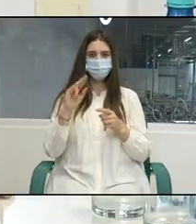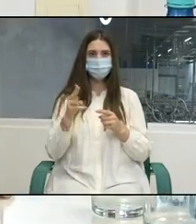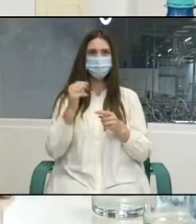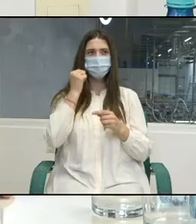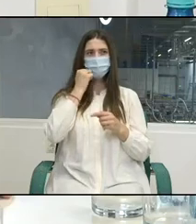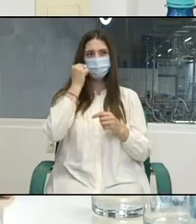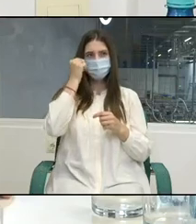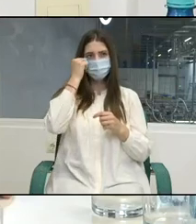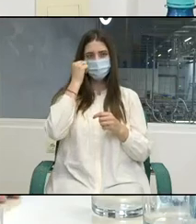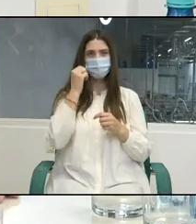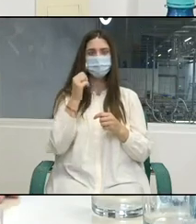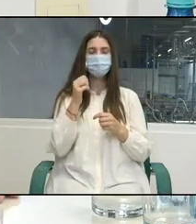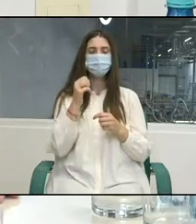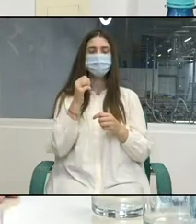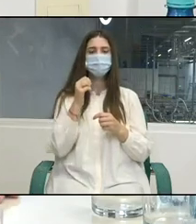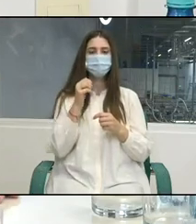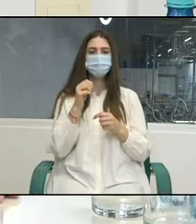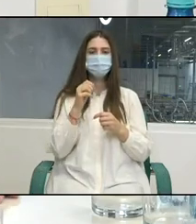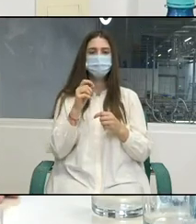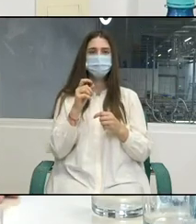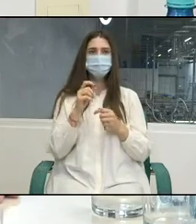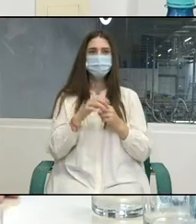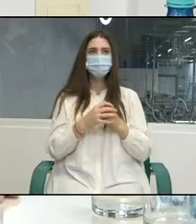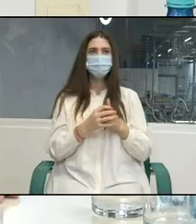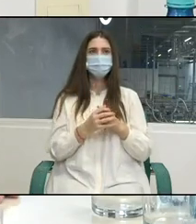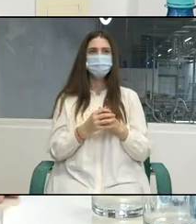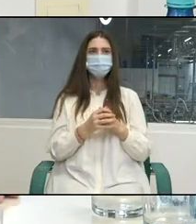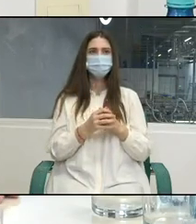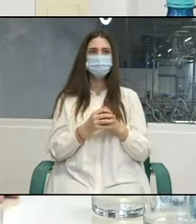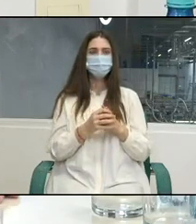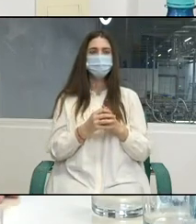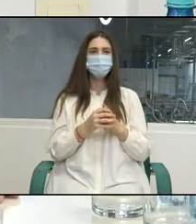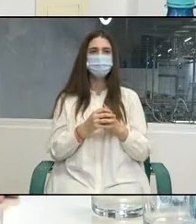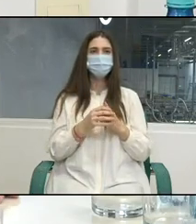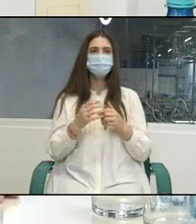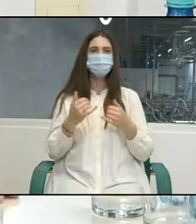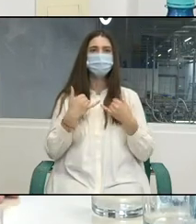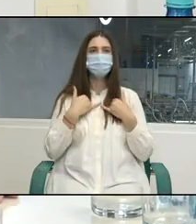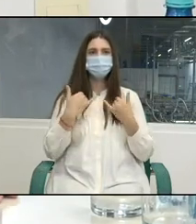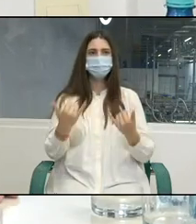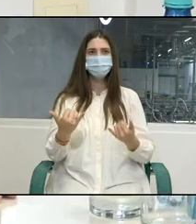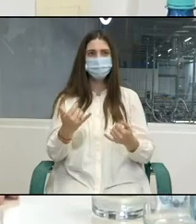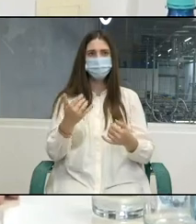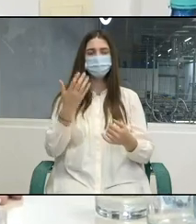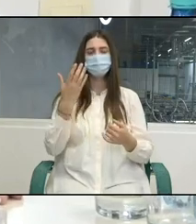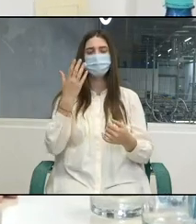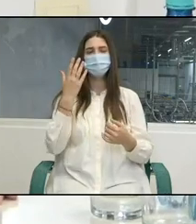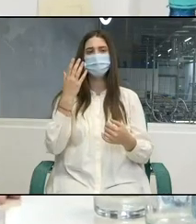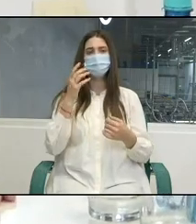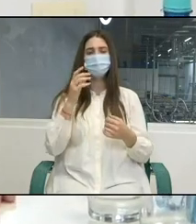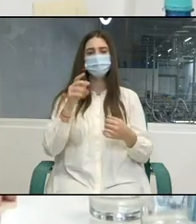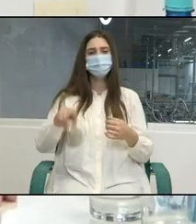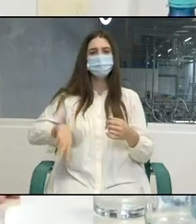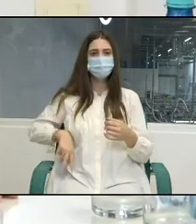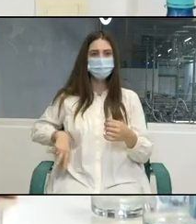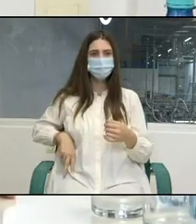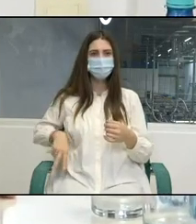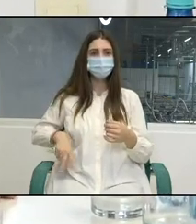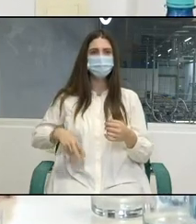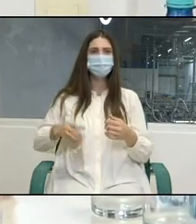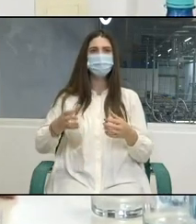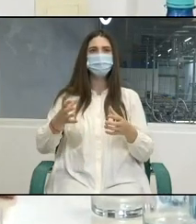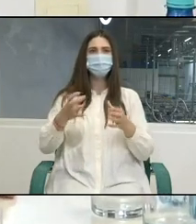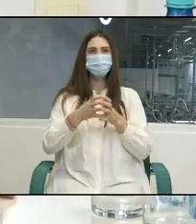doamna Lerciu, excelențe, stimați domni directori, stimați parteneri sociali, onorată